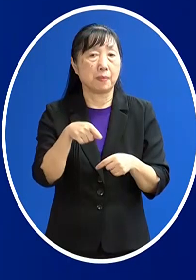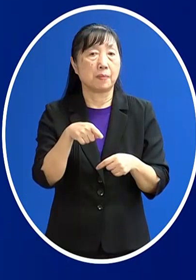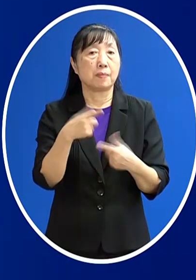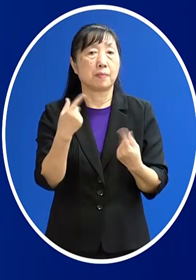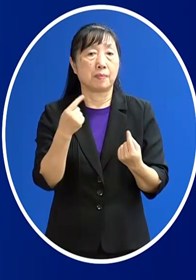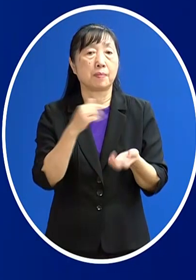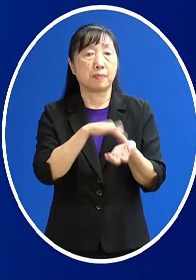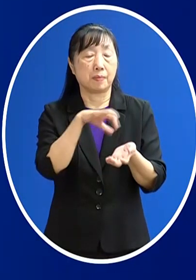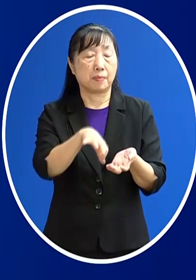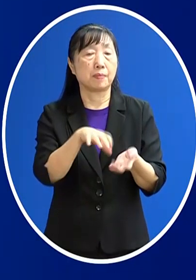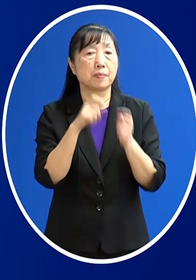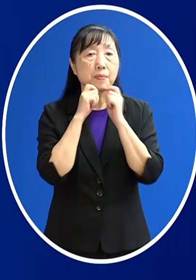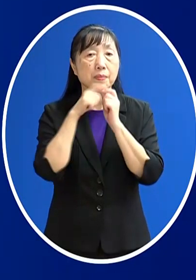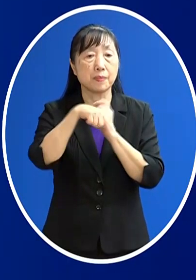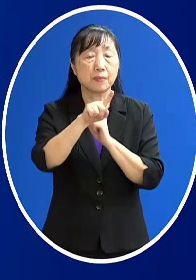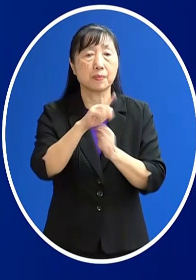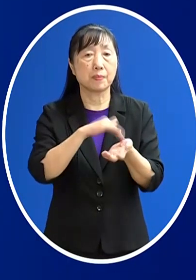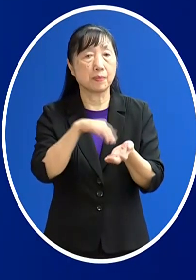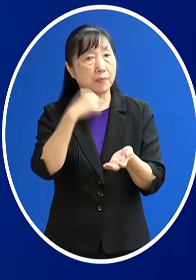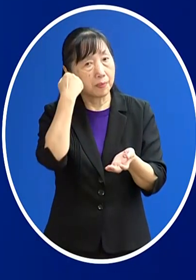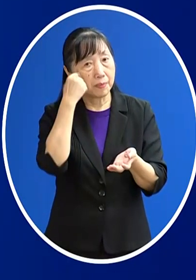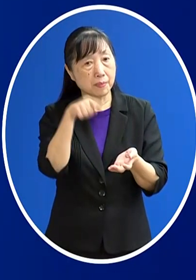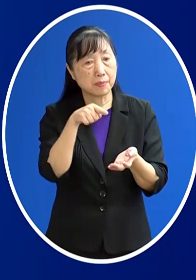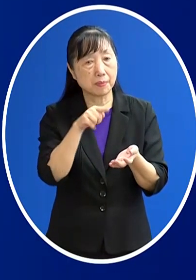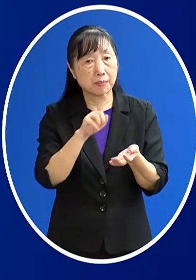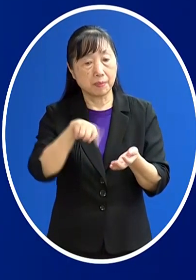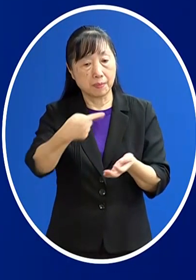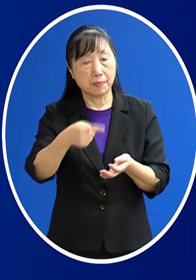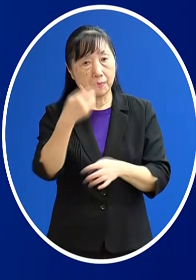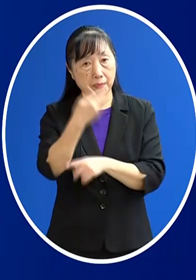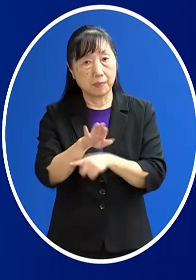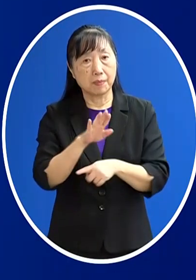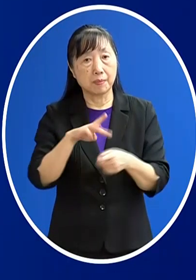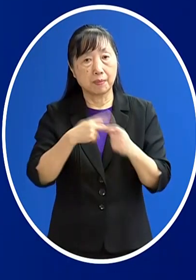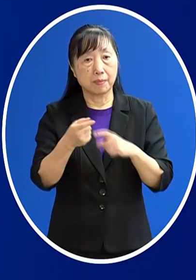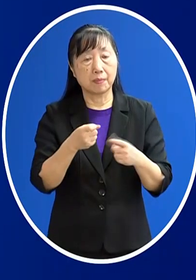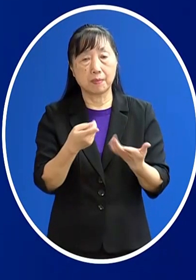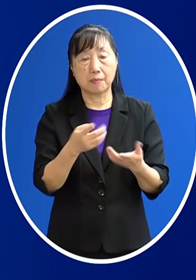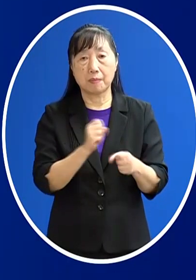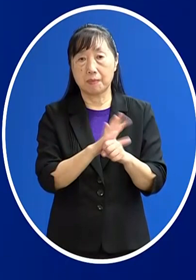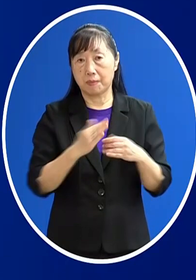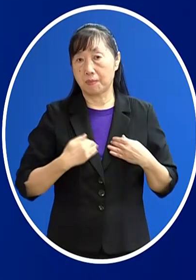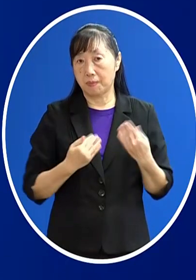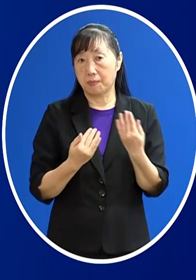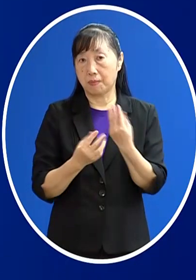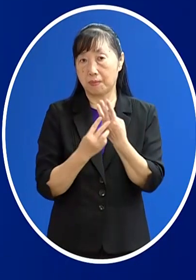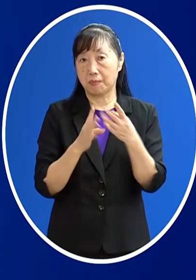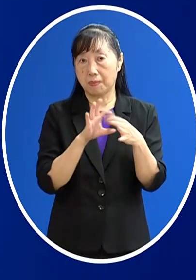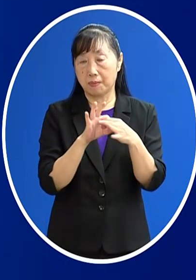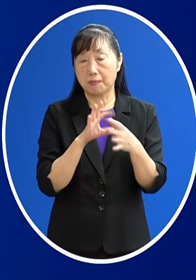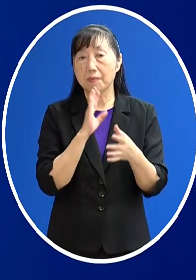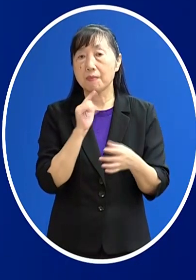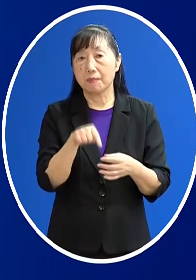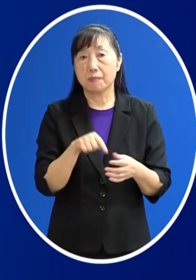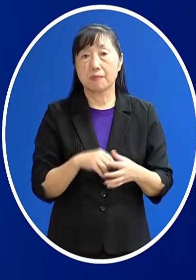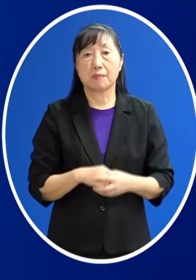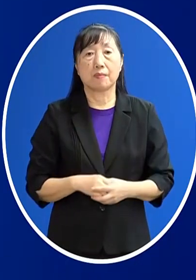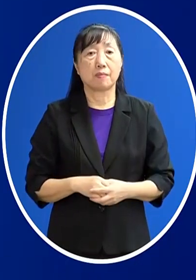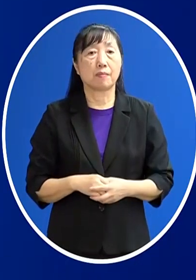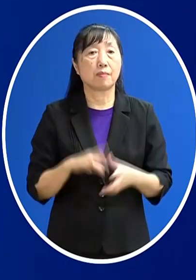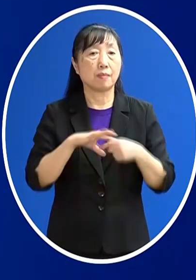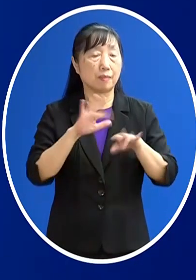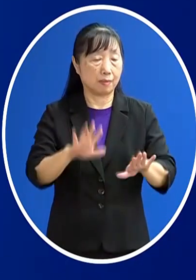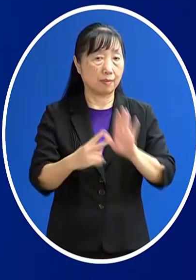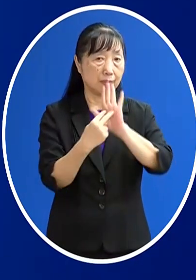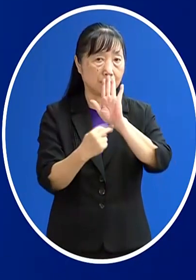住院所以這些大概都 後續的死因都是跟新冠肺炎相關 我們在今天來跟大家做一個公布跟